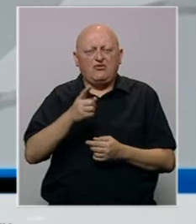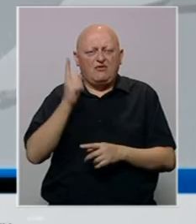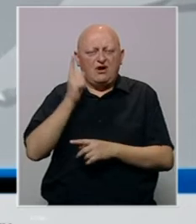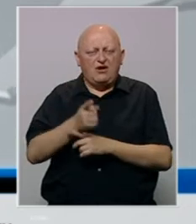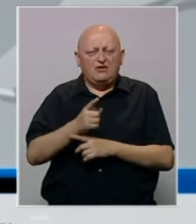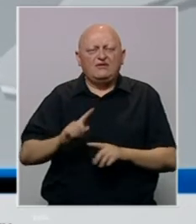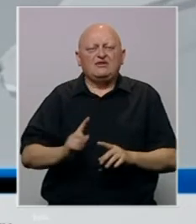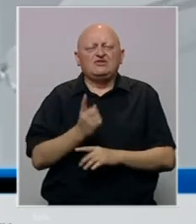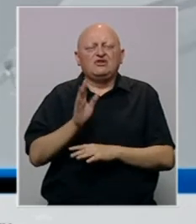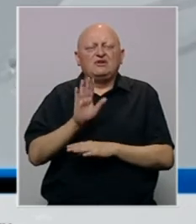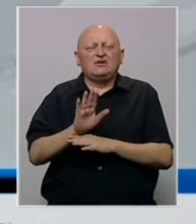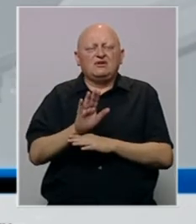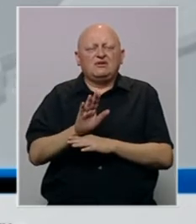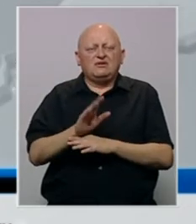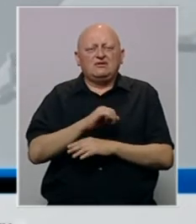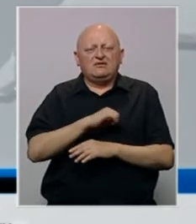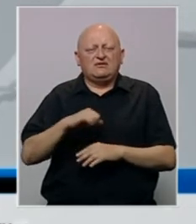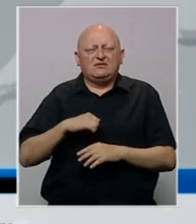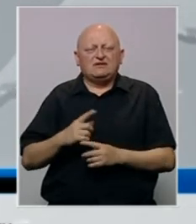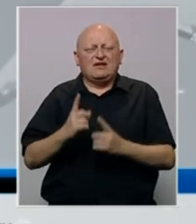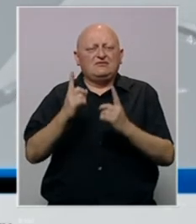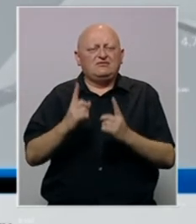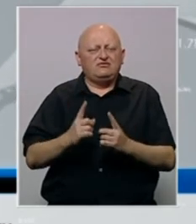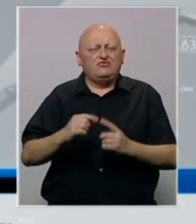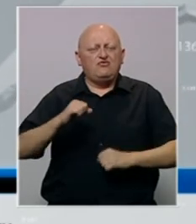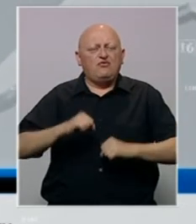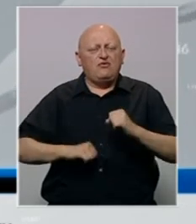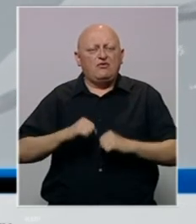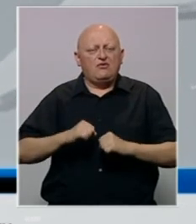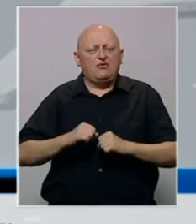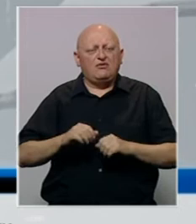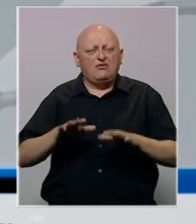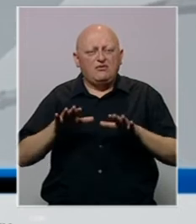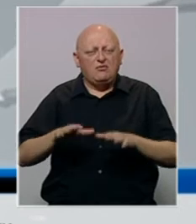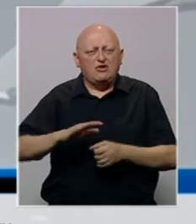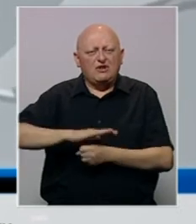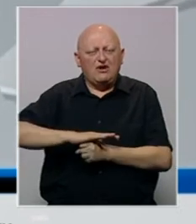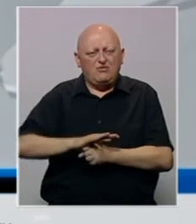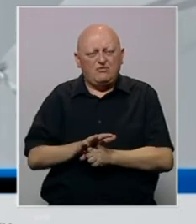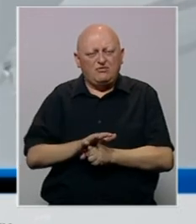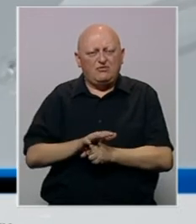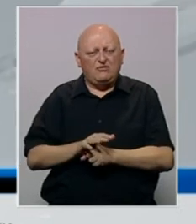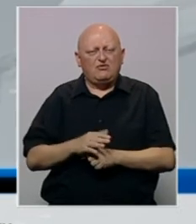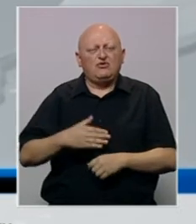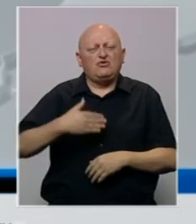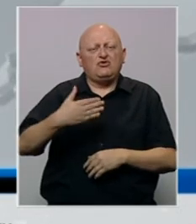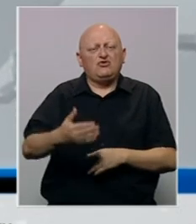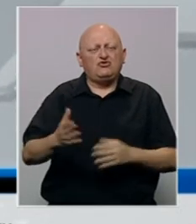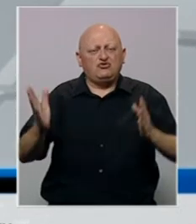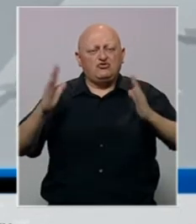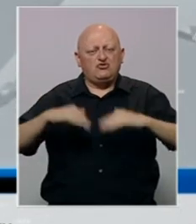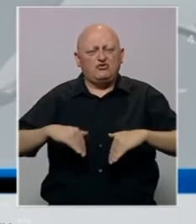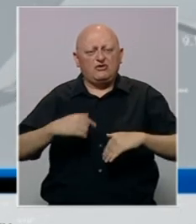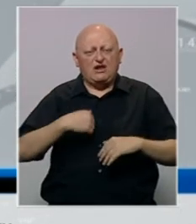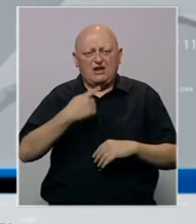odlukom visoki predstavnik se i sam stavio u funkciju, podlegao je pritisku i dodatno je uršio,